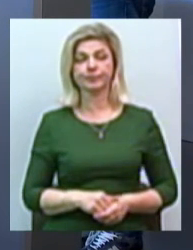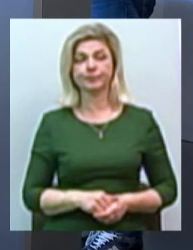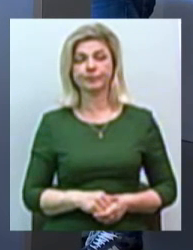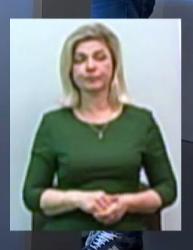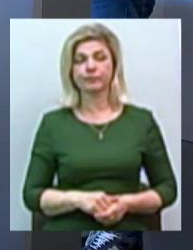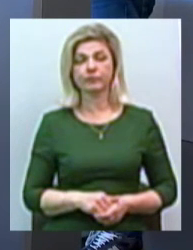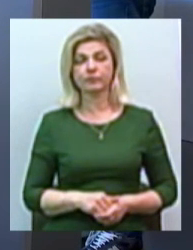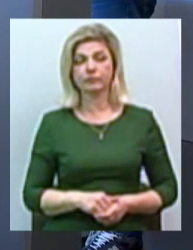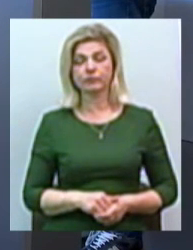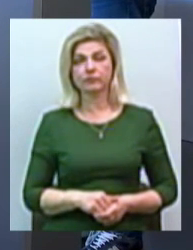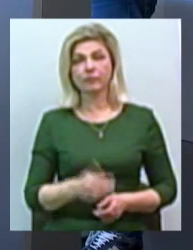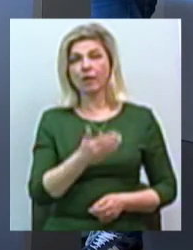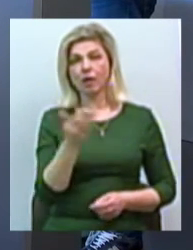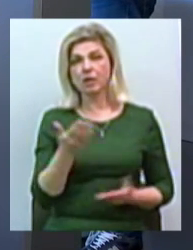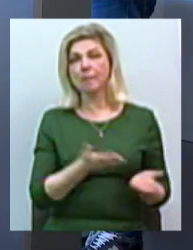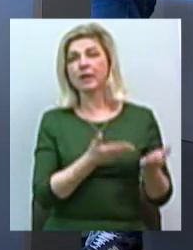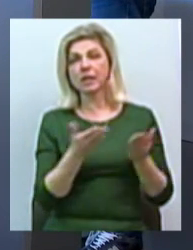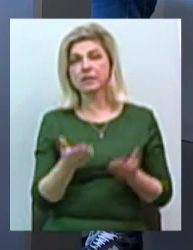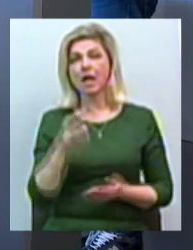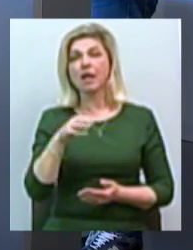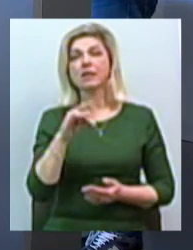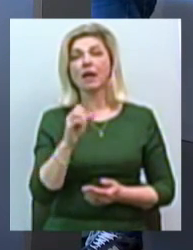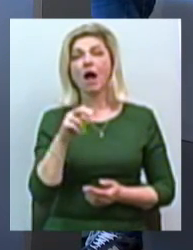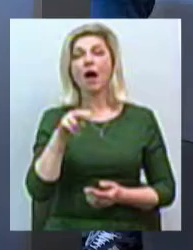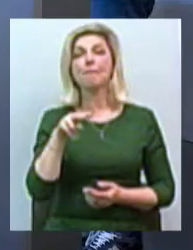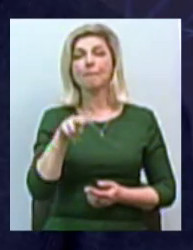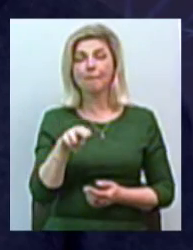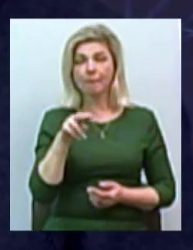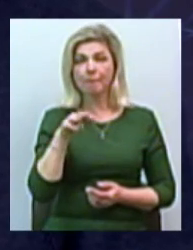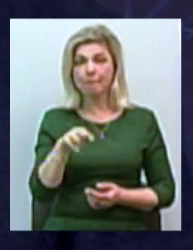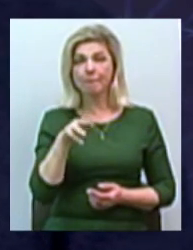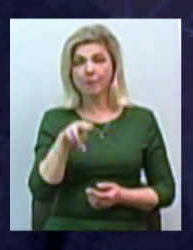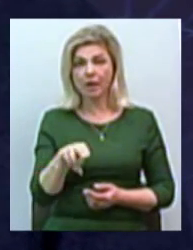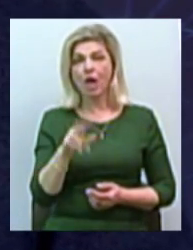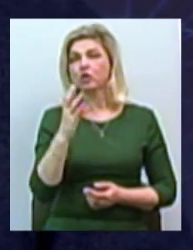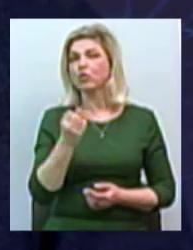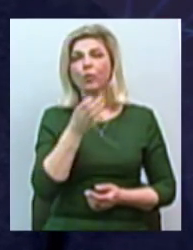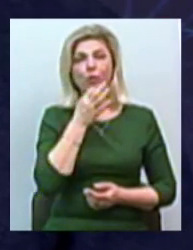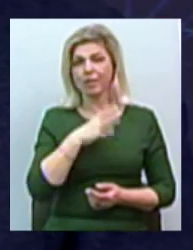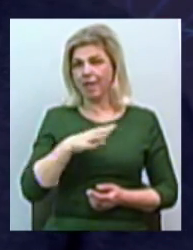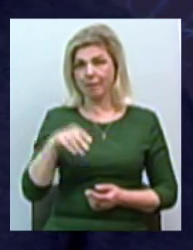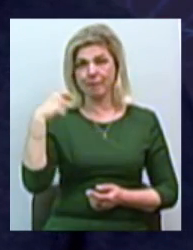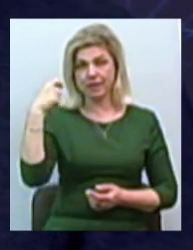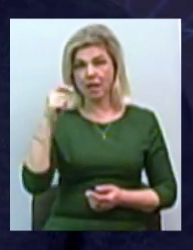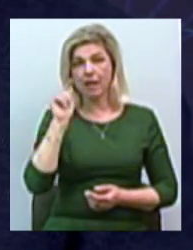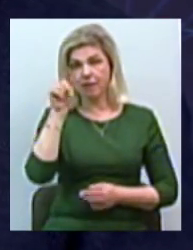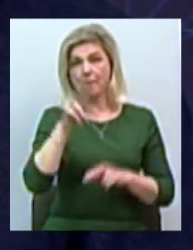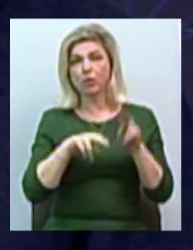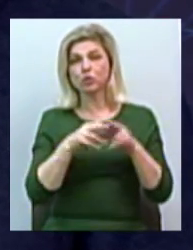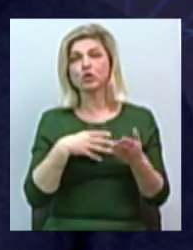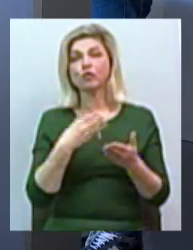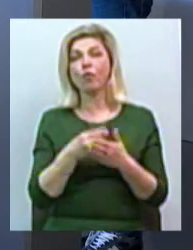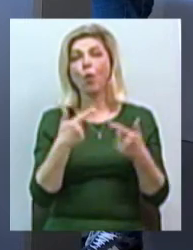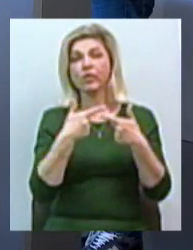рішення, вони даже пригласили в своє время Дональда Трампа, він ще не був президентом, він построив один із своїх отелей там. І